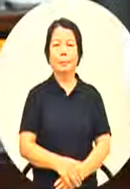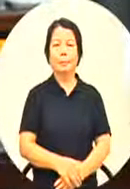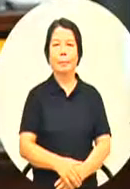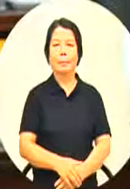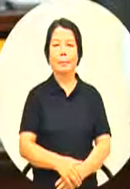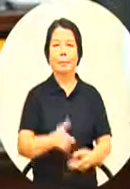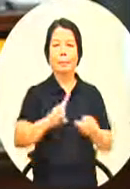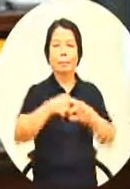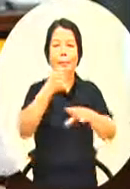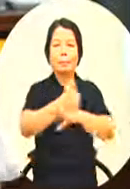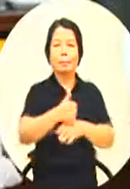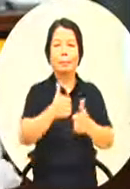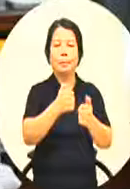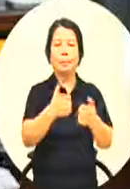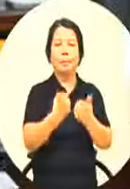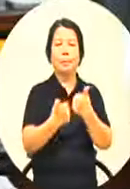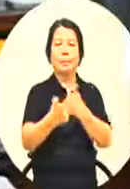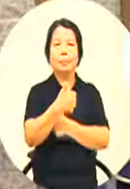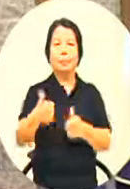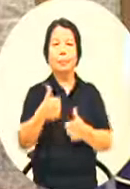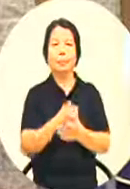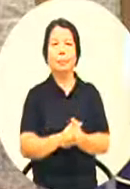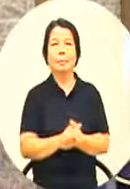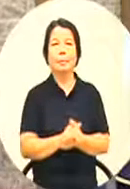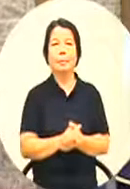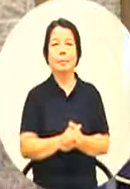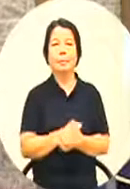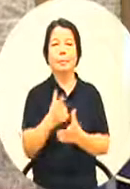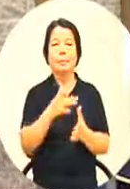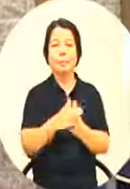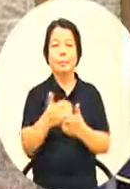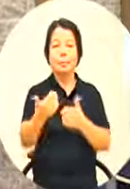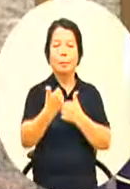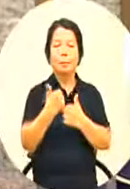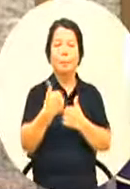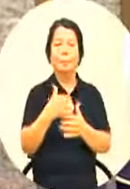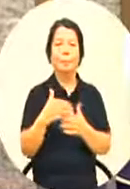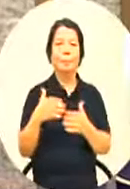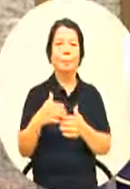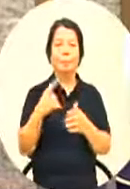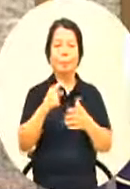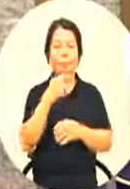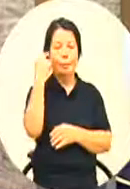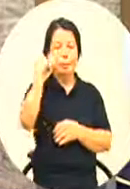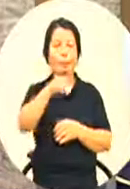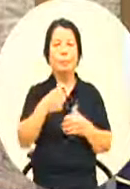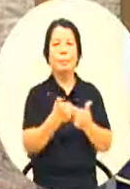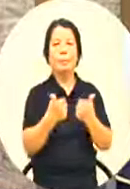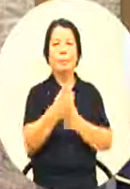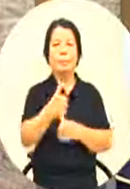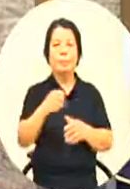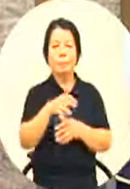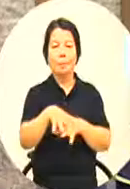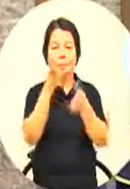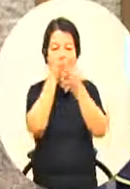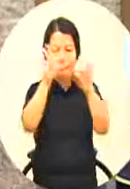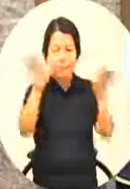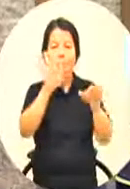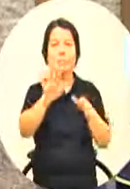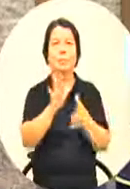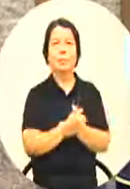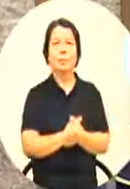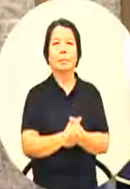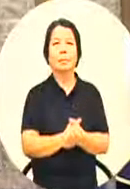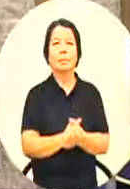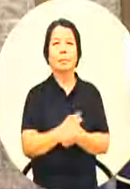主席谢谢议员的询问事实上我觉得议员一直有国际观的想法是非常好的刚